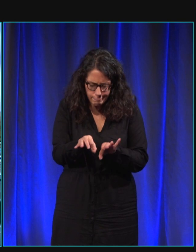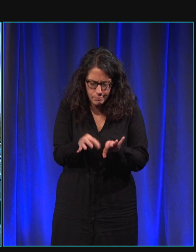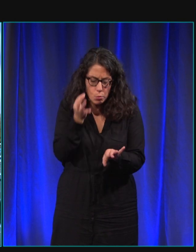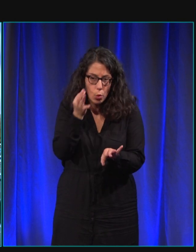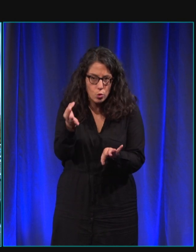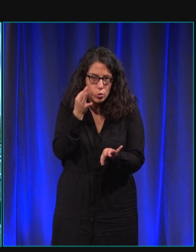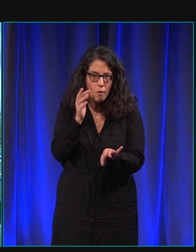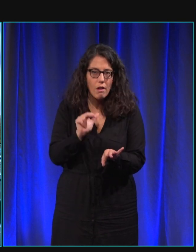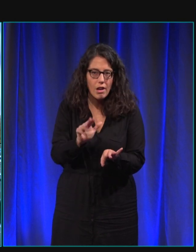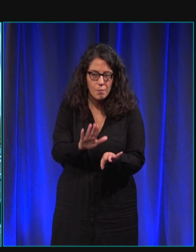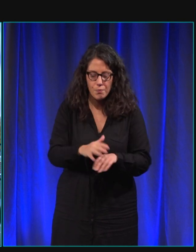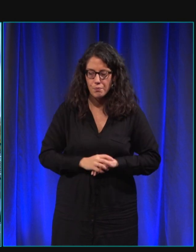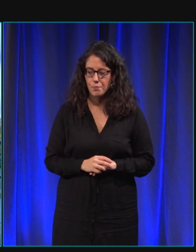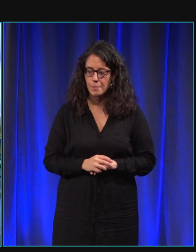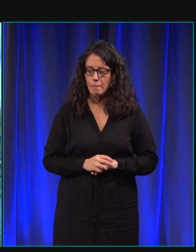Hop.